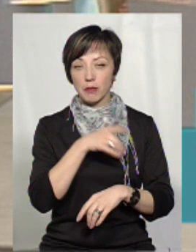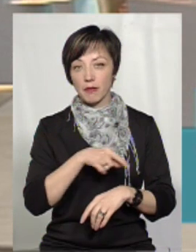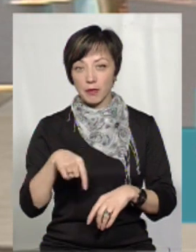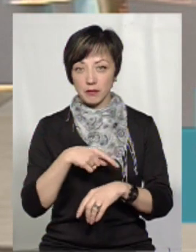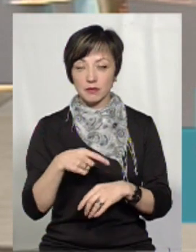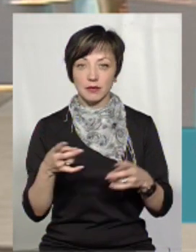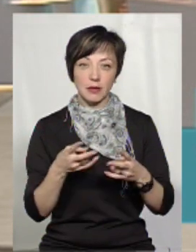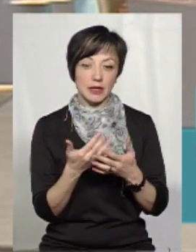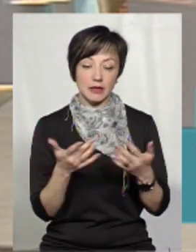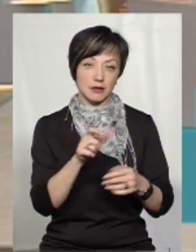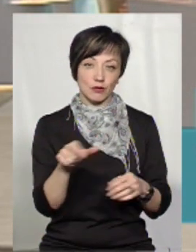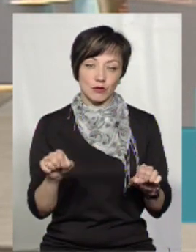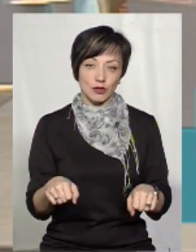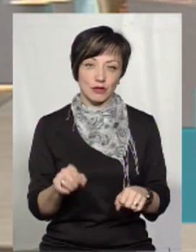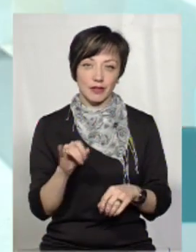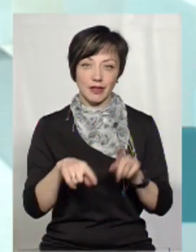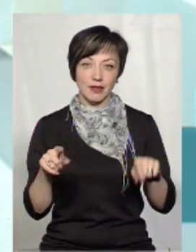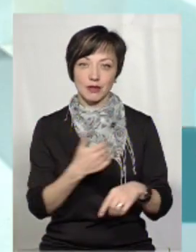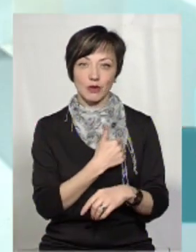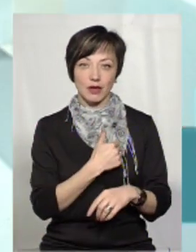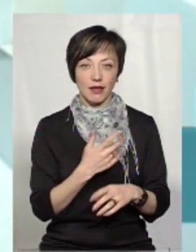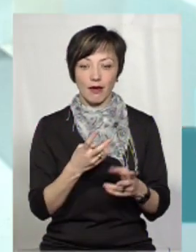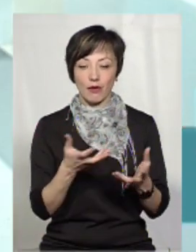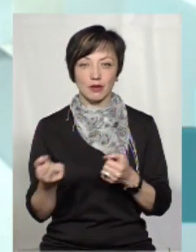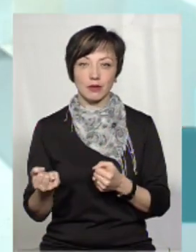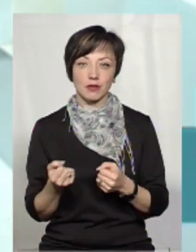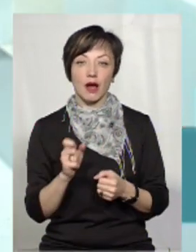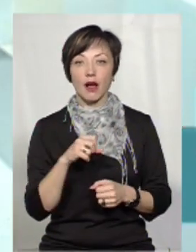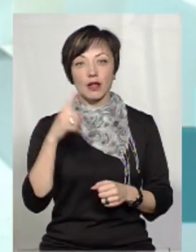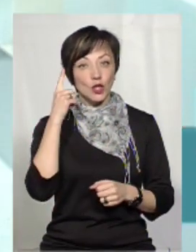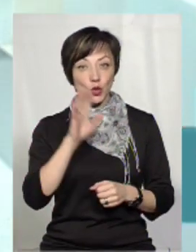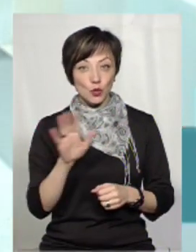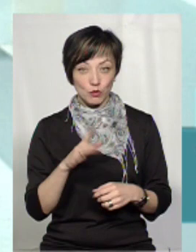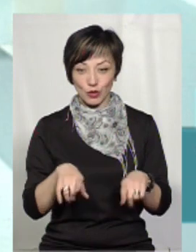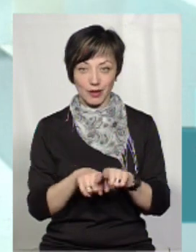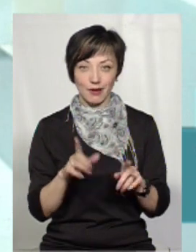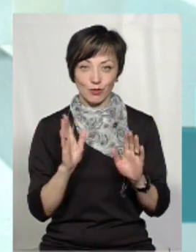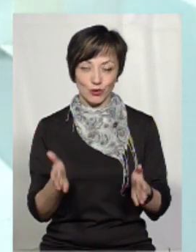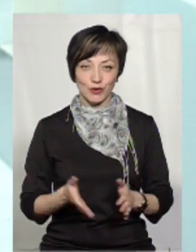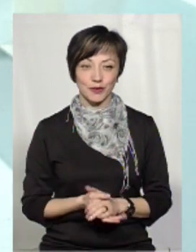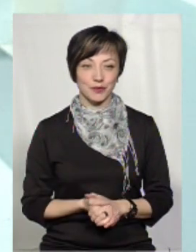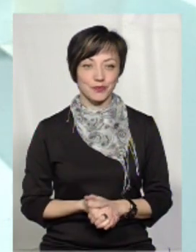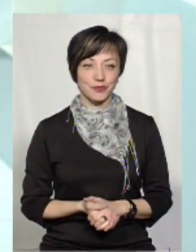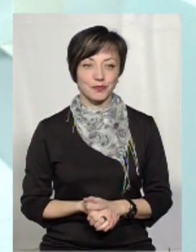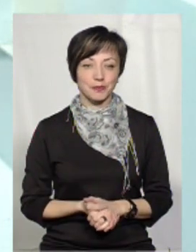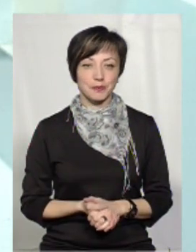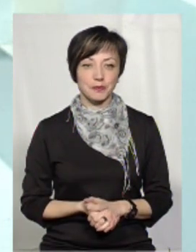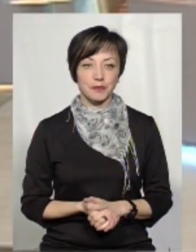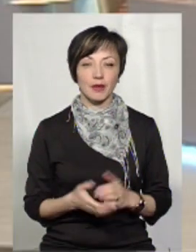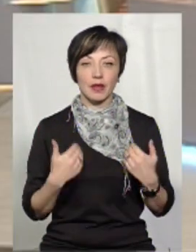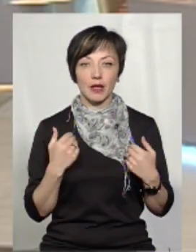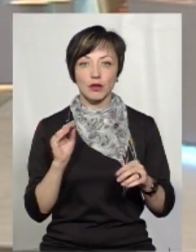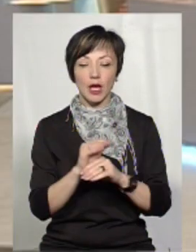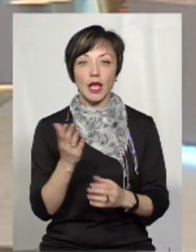період. Але є різні люди, можливо, і деякі захотять її не отримувати. Ну, не думаю, що таке буде. Я можу дати